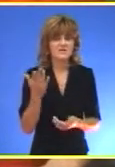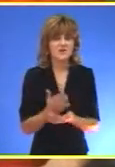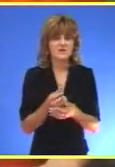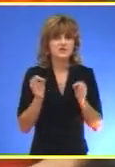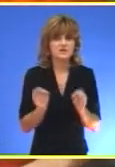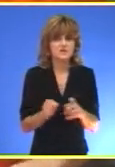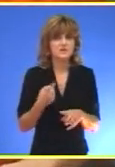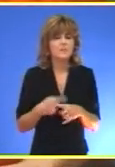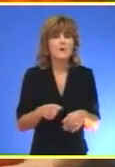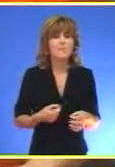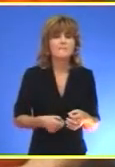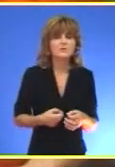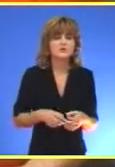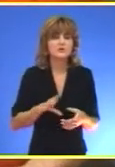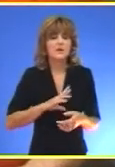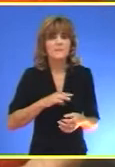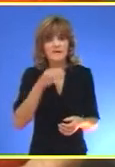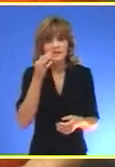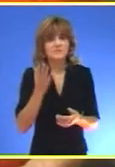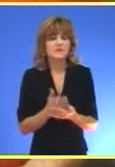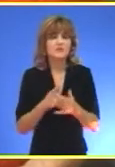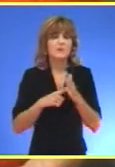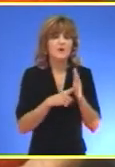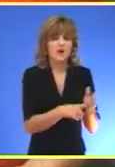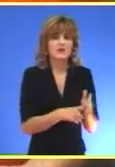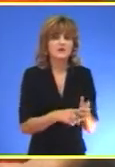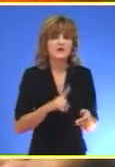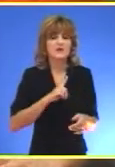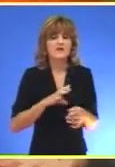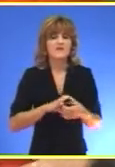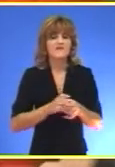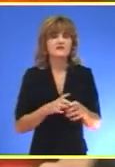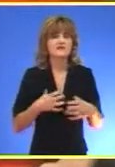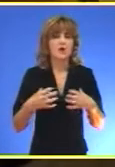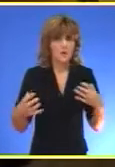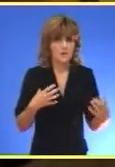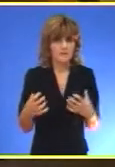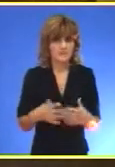tome što će osim muzičkih sadržaja Publici biti pomoćeni i sadržaj Vezani za glumu